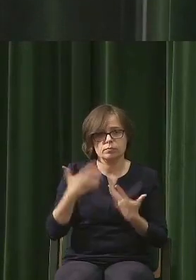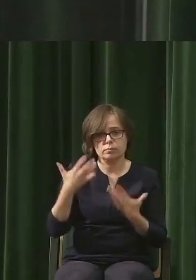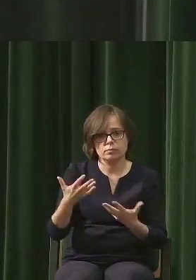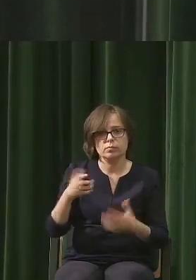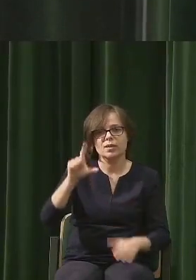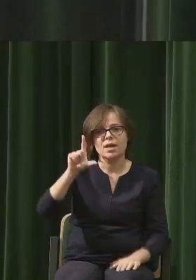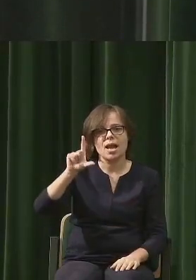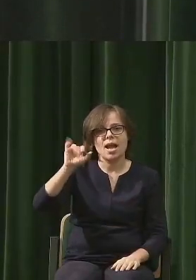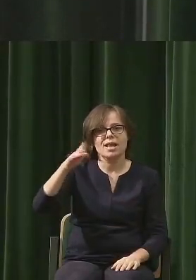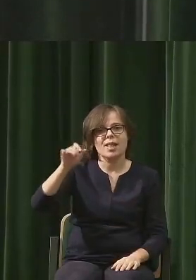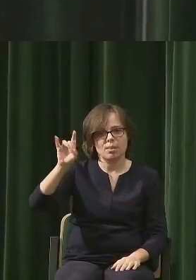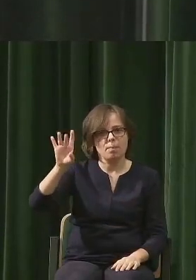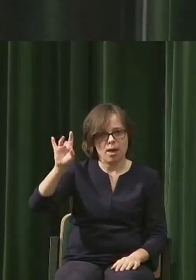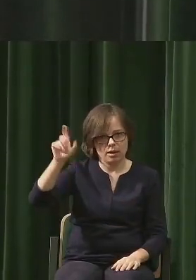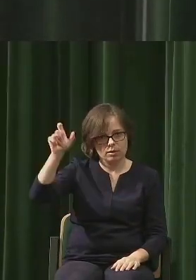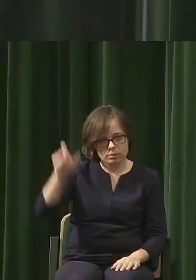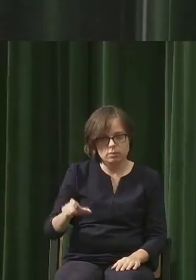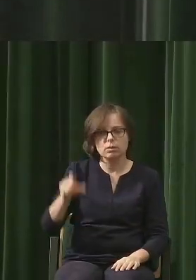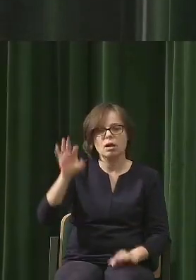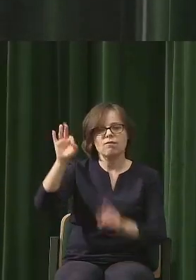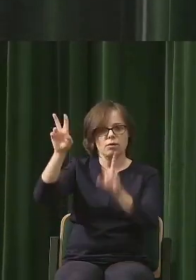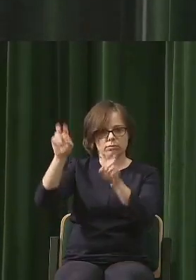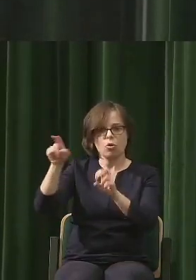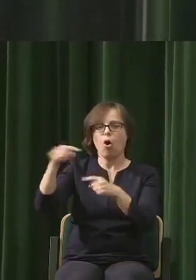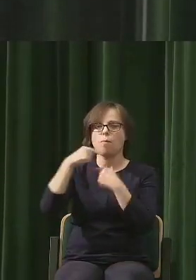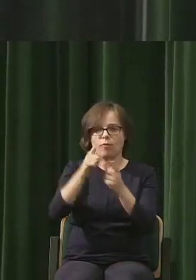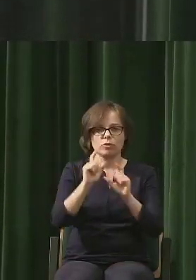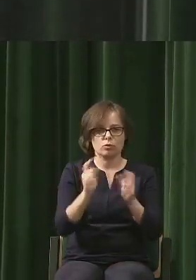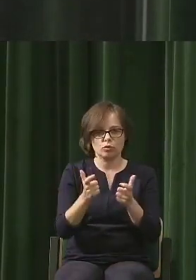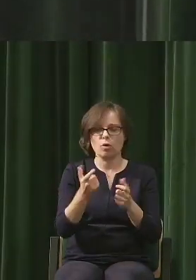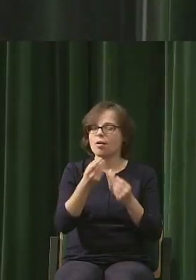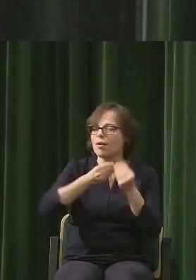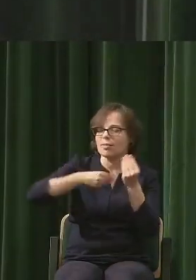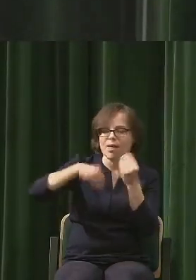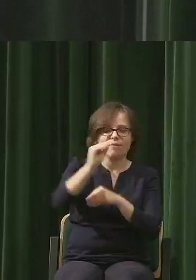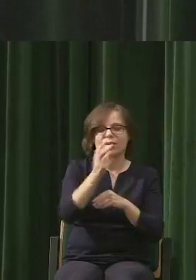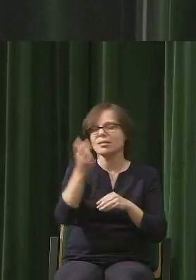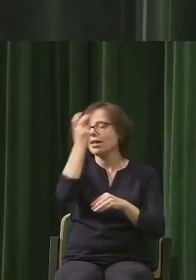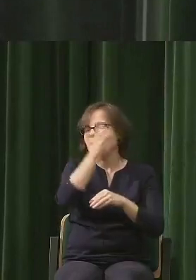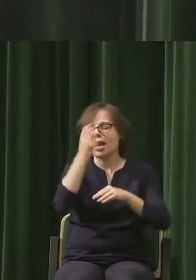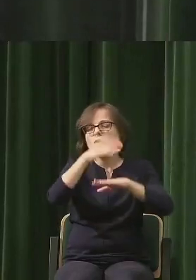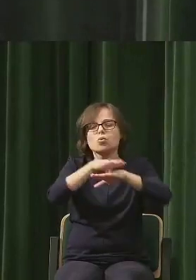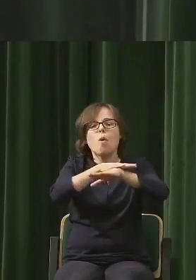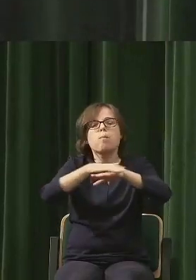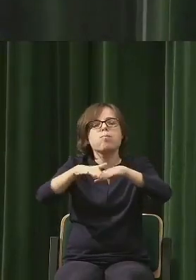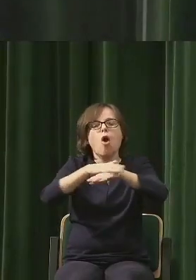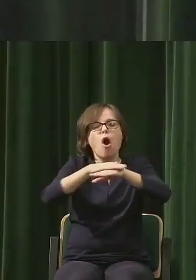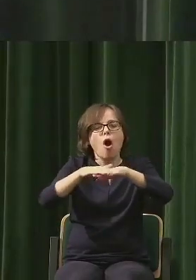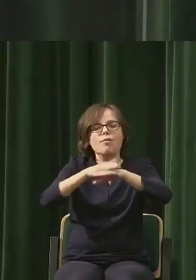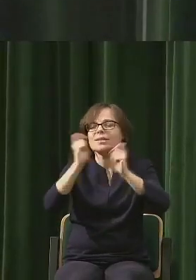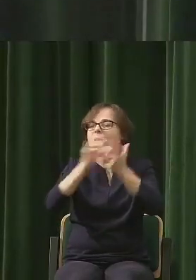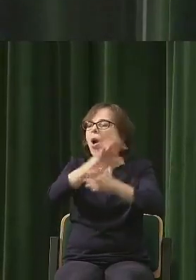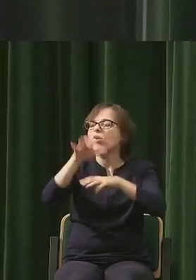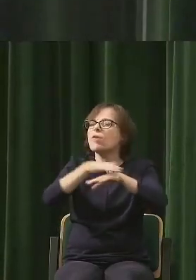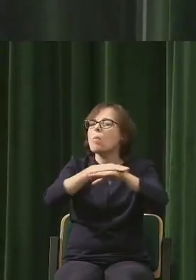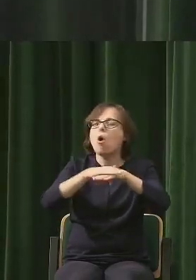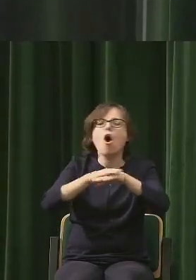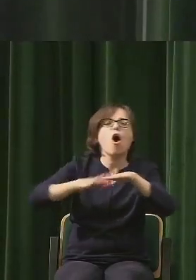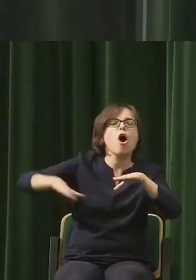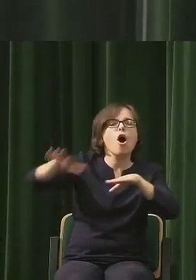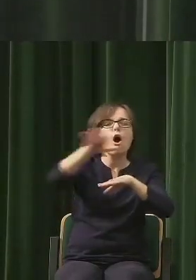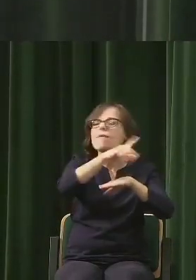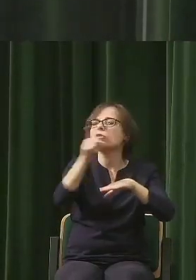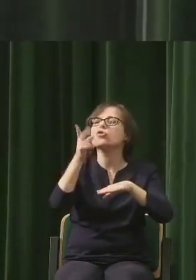Lichtenberga, który powiedział, że najbardziej interesującą powierzchnią na świecie jest twarz ludzka. I